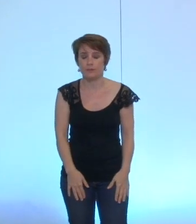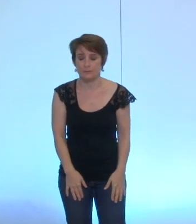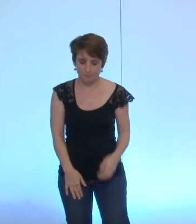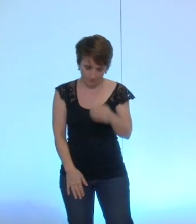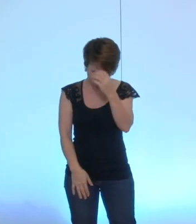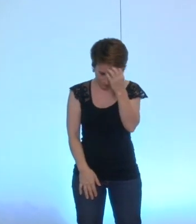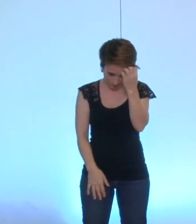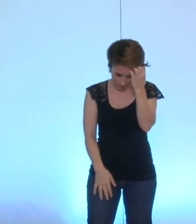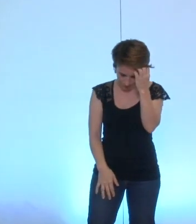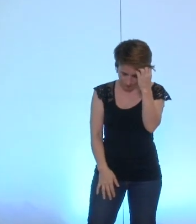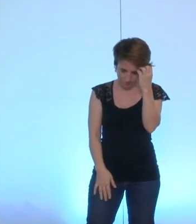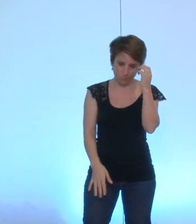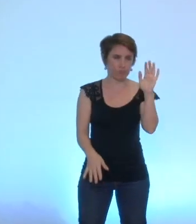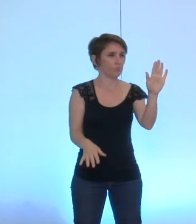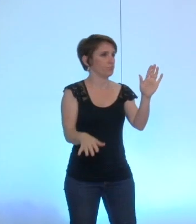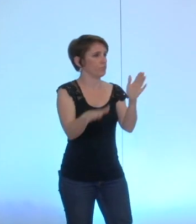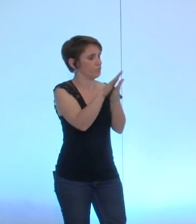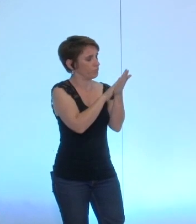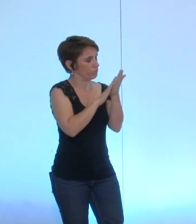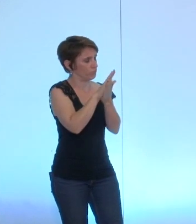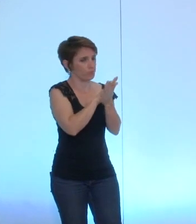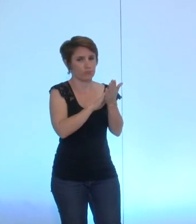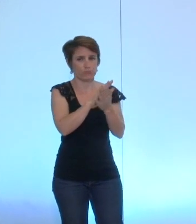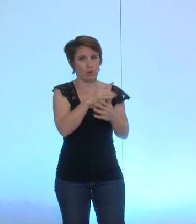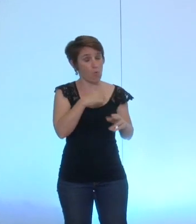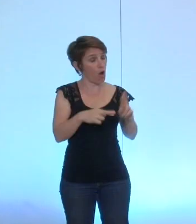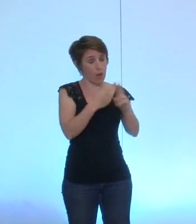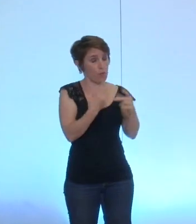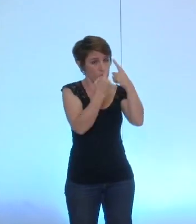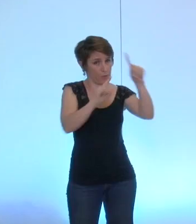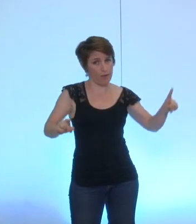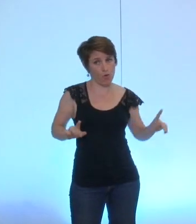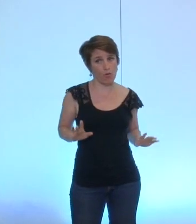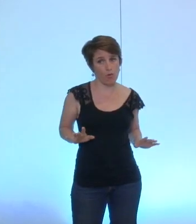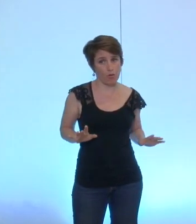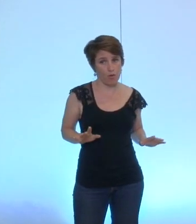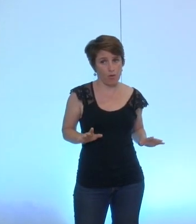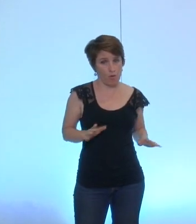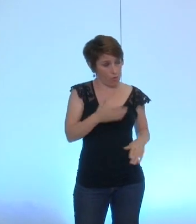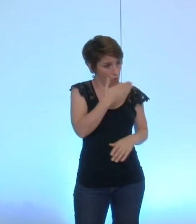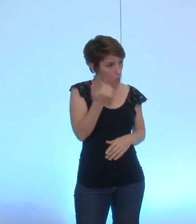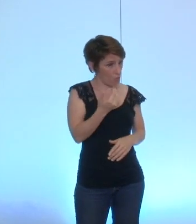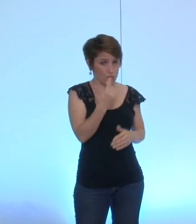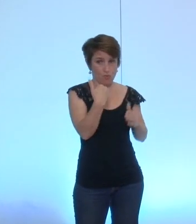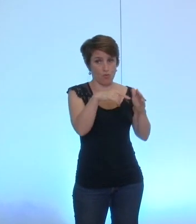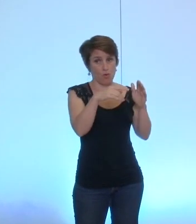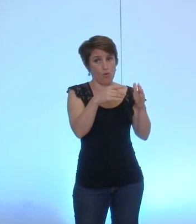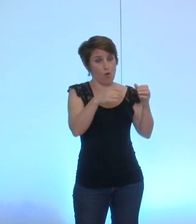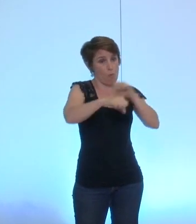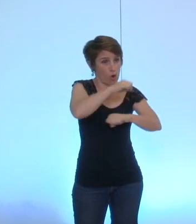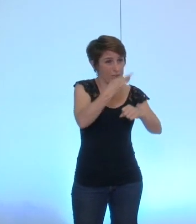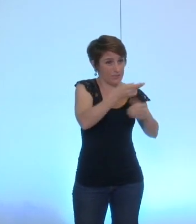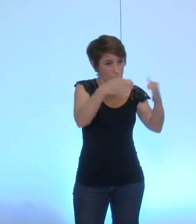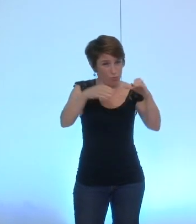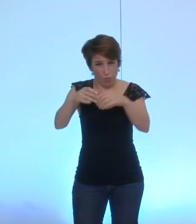Safar Oui excusez-moi mais la réponse ne me convient pas à ce moment-là je vais être très clair pourquoi on ne met pas dans le détail l'organisation des commissions aussi en règlement intérieur